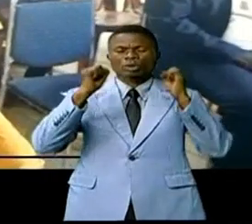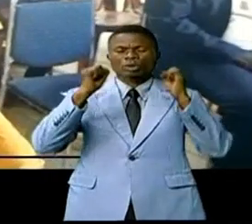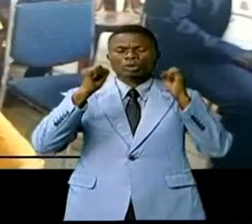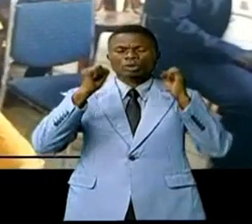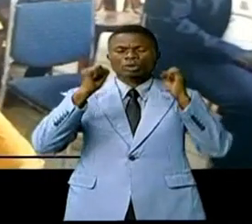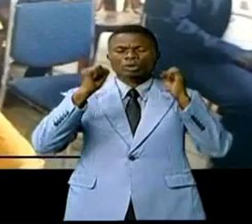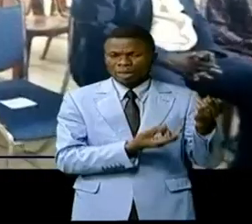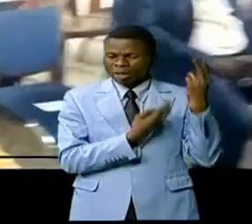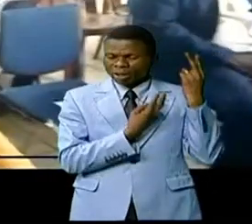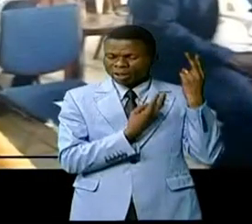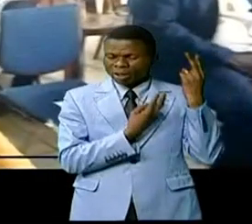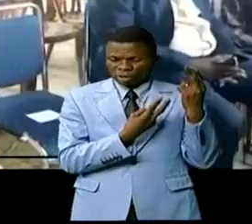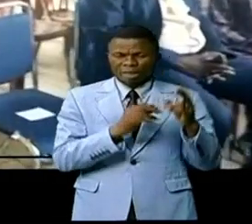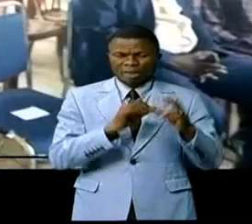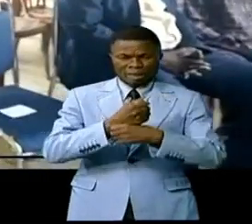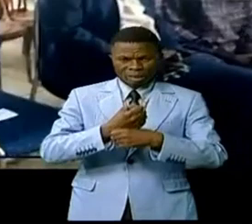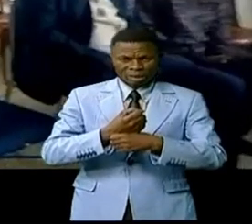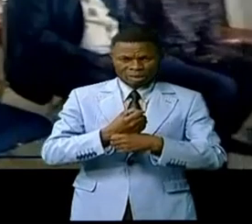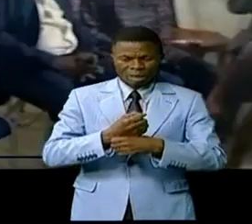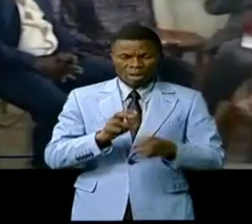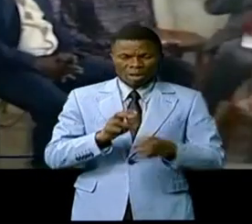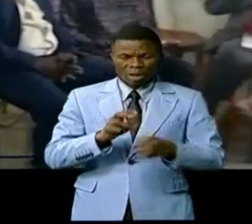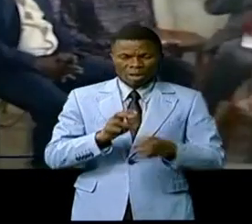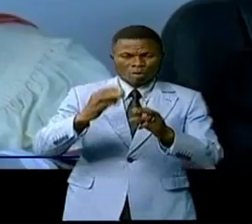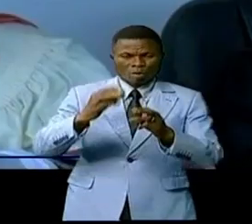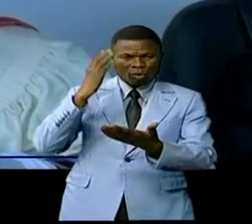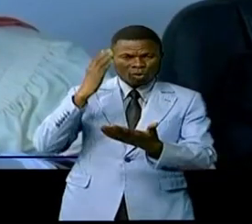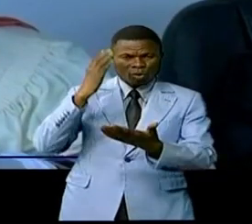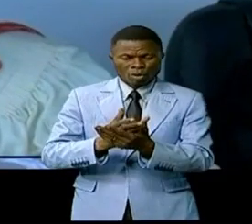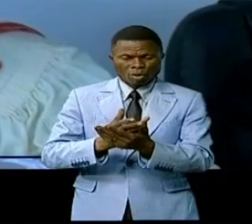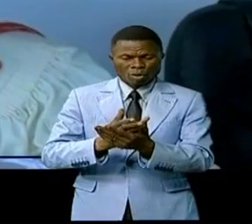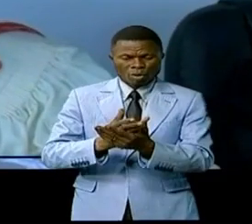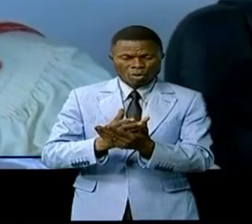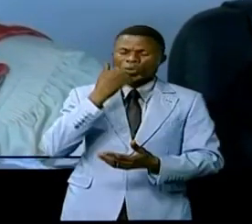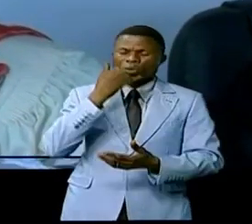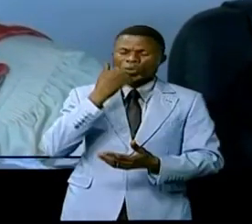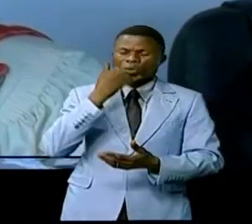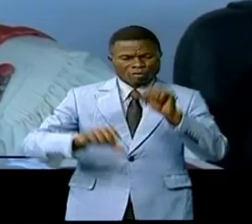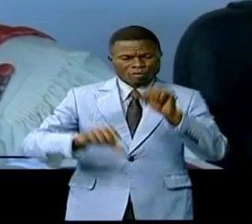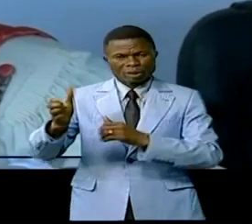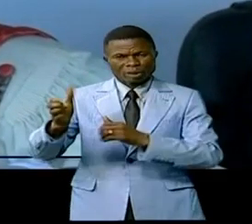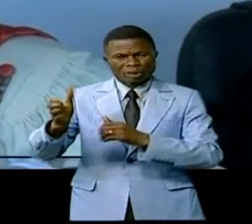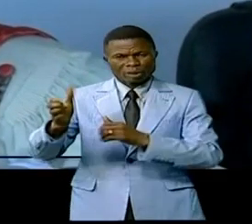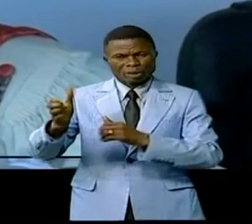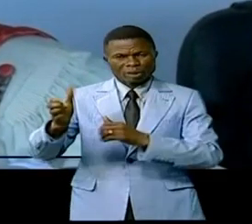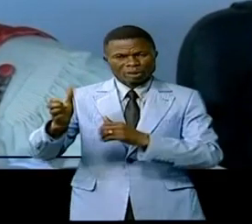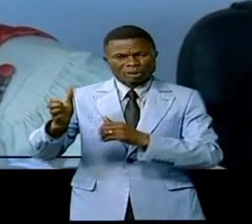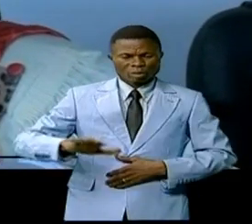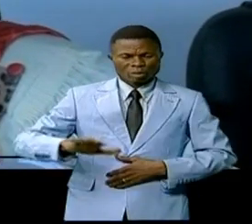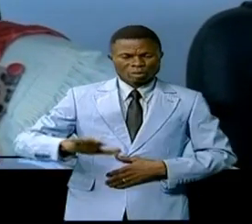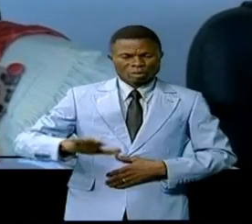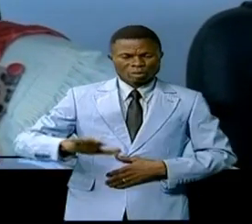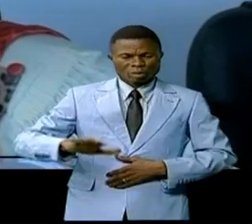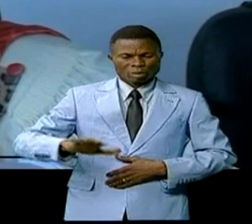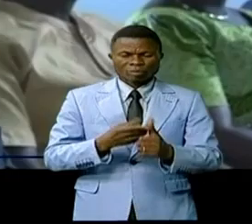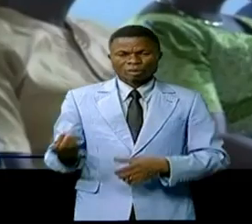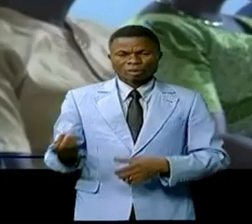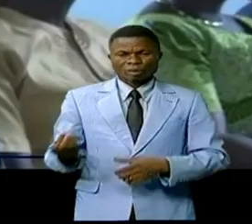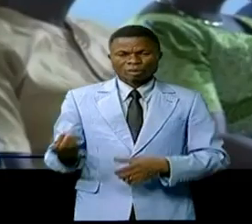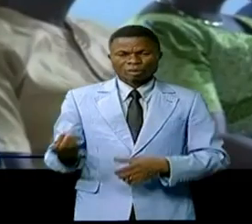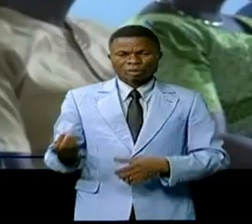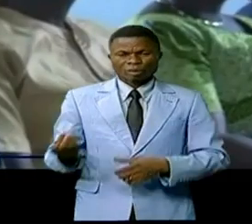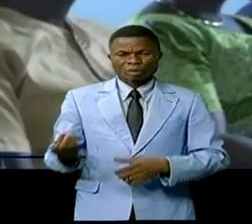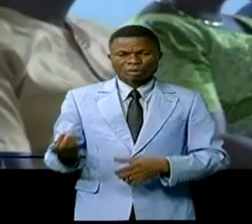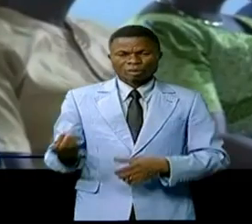Valeurs, explique-t-il, qui constituent un moyen de lutte contre l'impunité et les antivaleurs qui gangrènent le pays, notamment la corruption, le